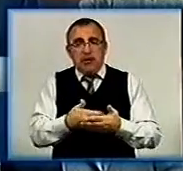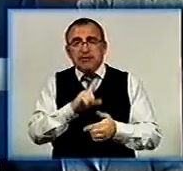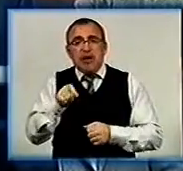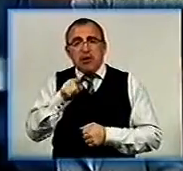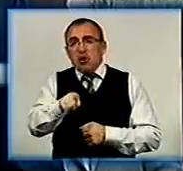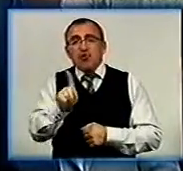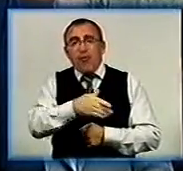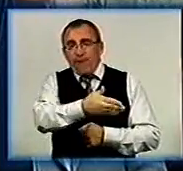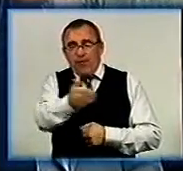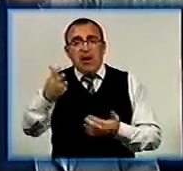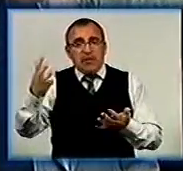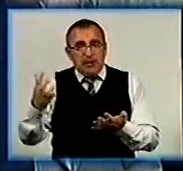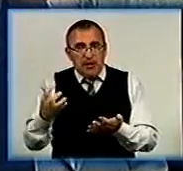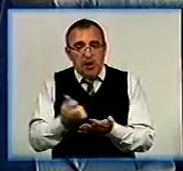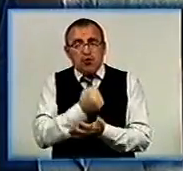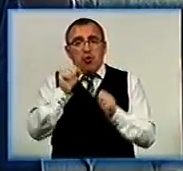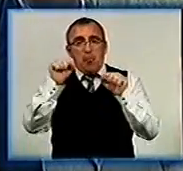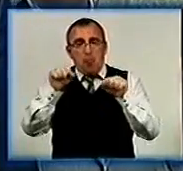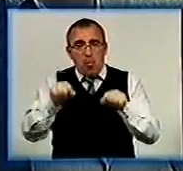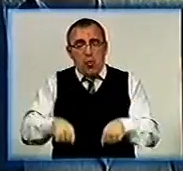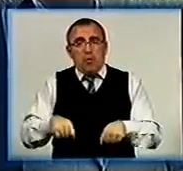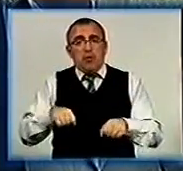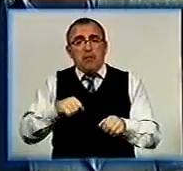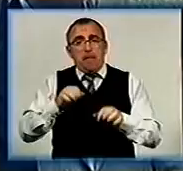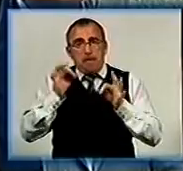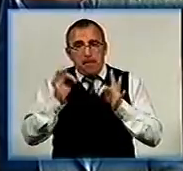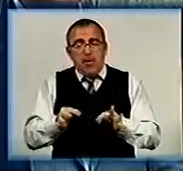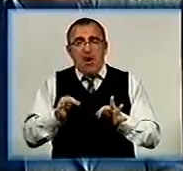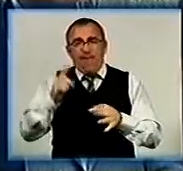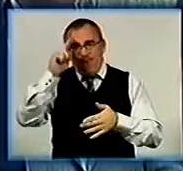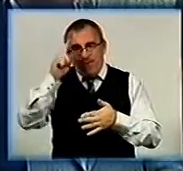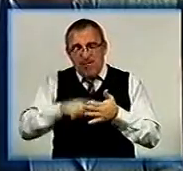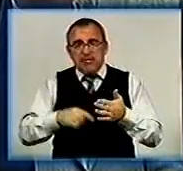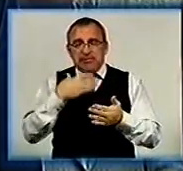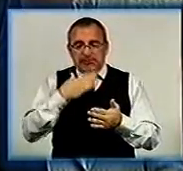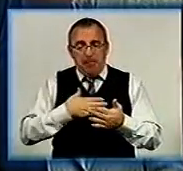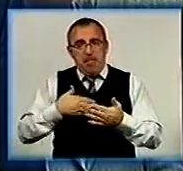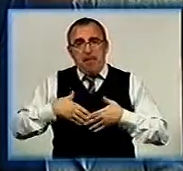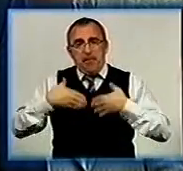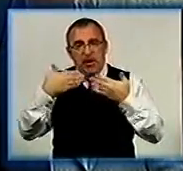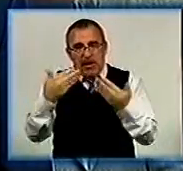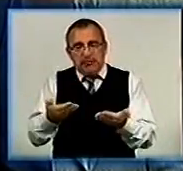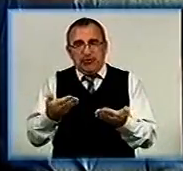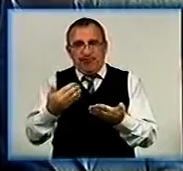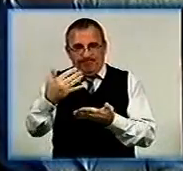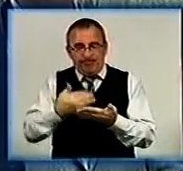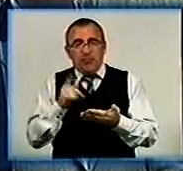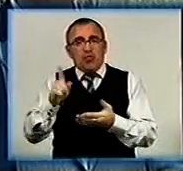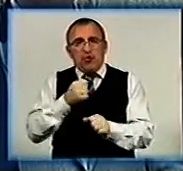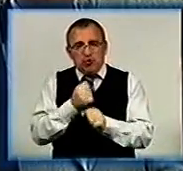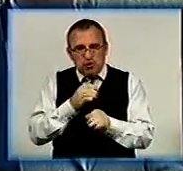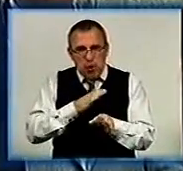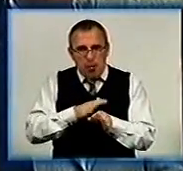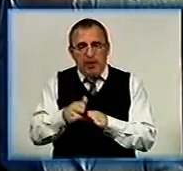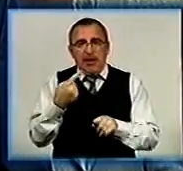за те, що ви знайшли можливості справильно себе, вірно себе презентувати, за те, що ви зробили